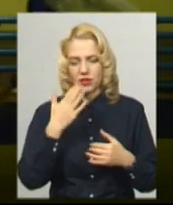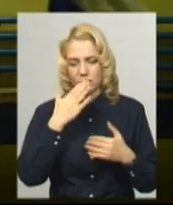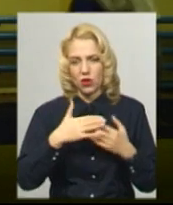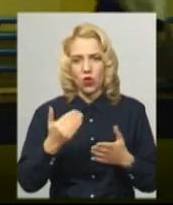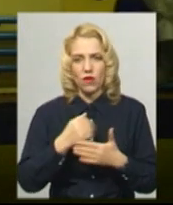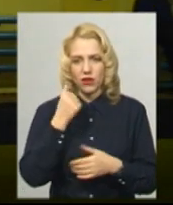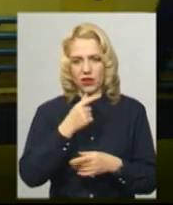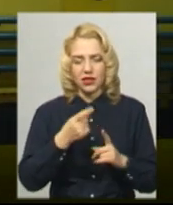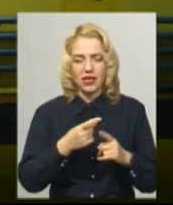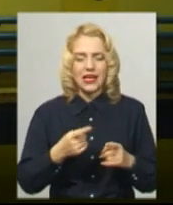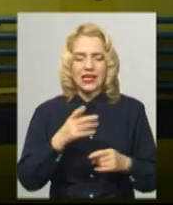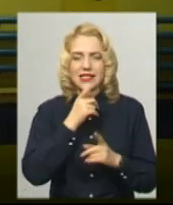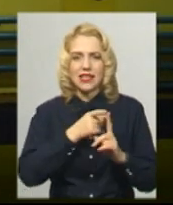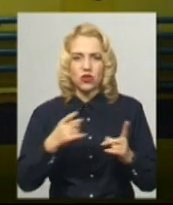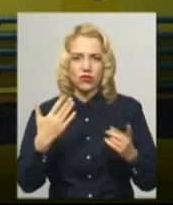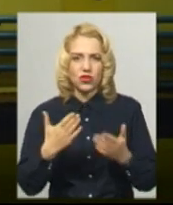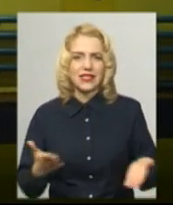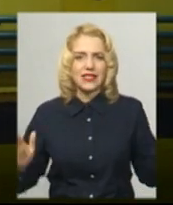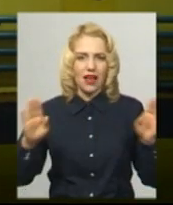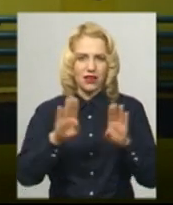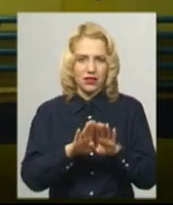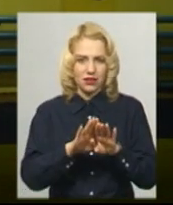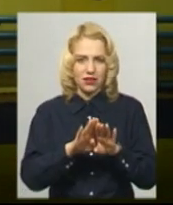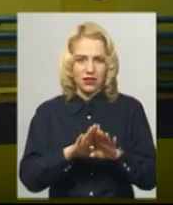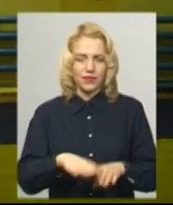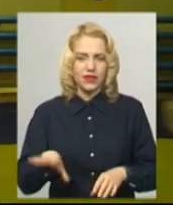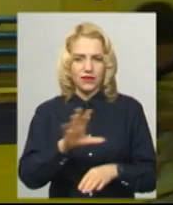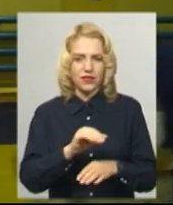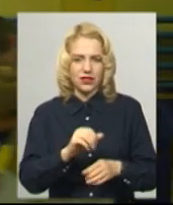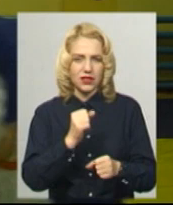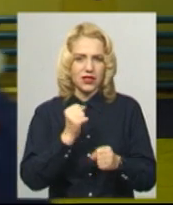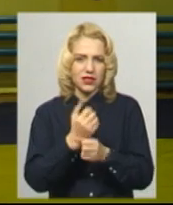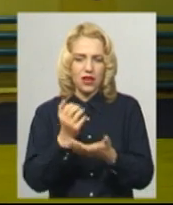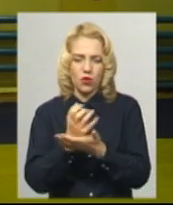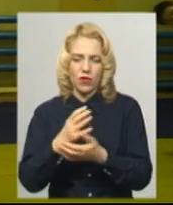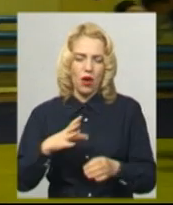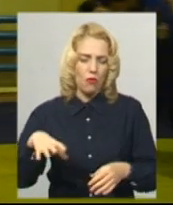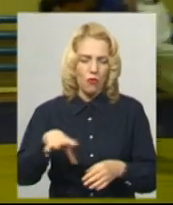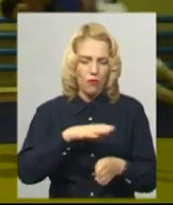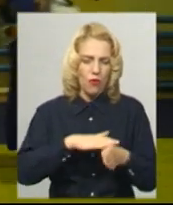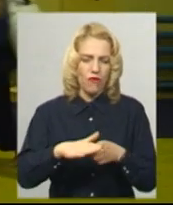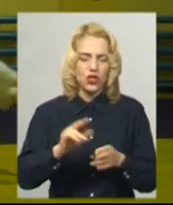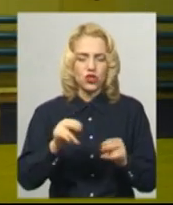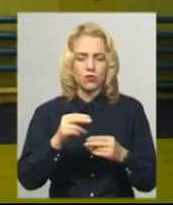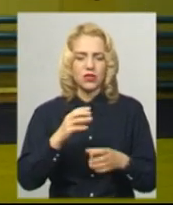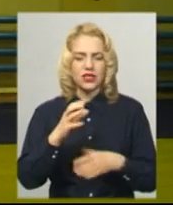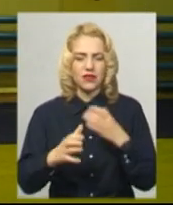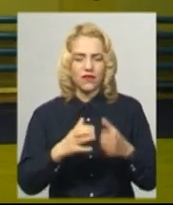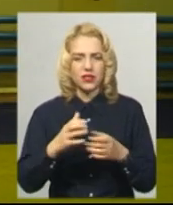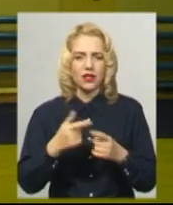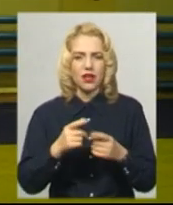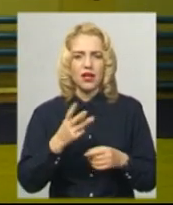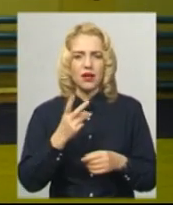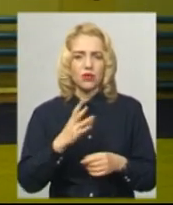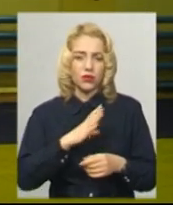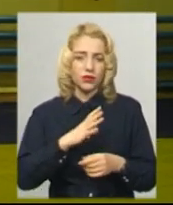Цей сезон ми закрили, виконали всі завдання на повну, на чемпіонаті світу постійно третій. Виконали майстер спорту по боротьбі з ВДО.